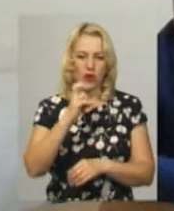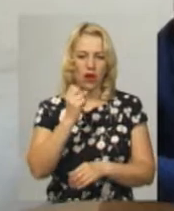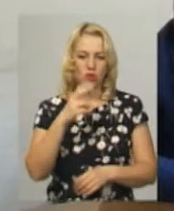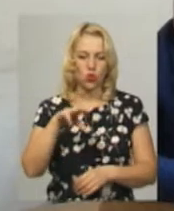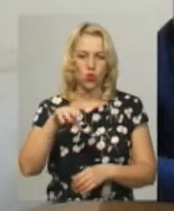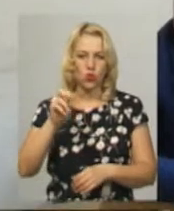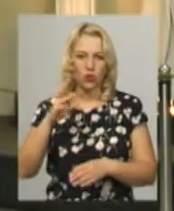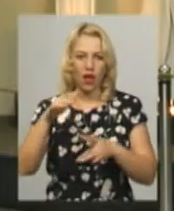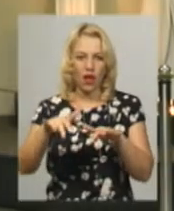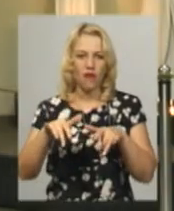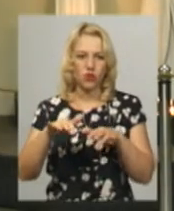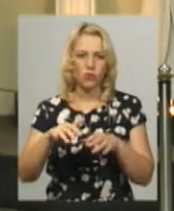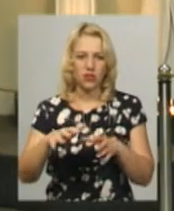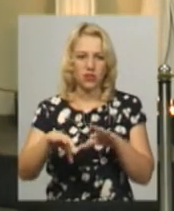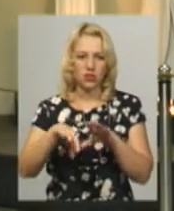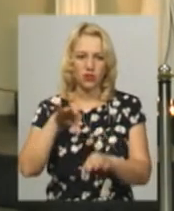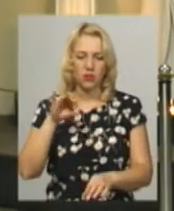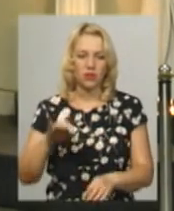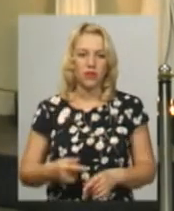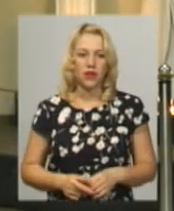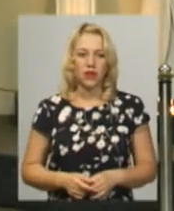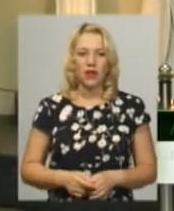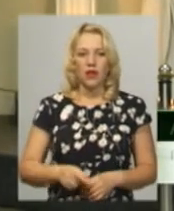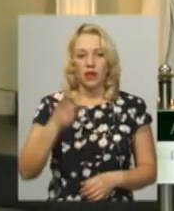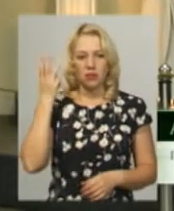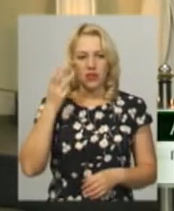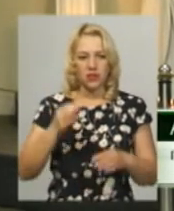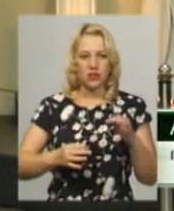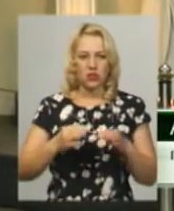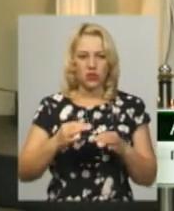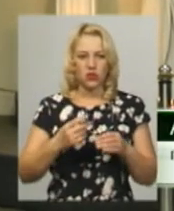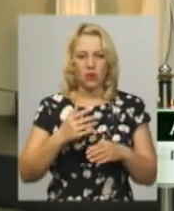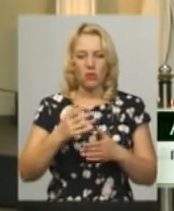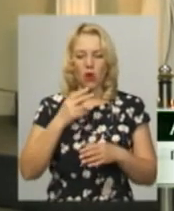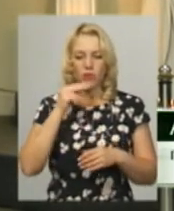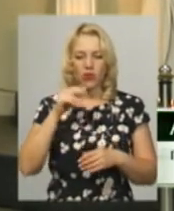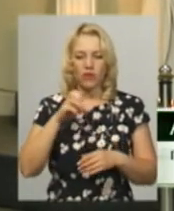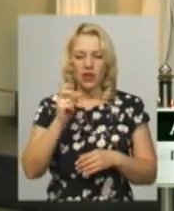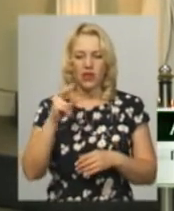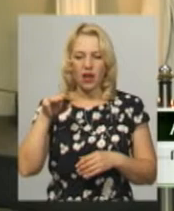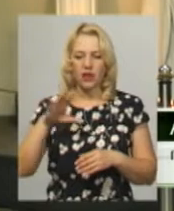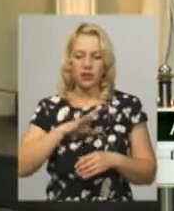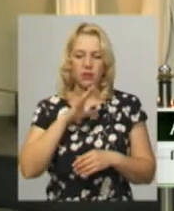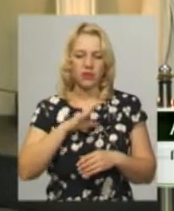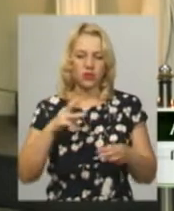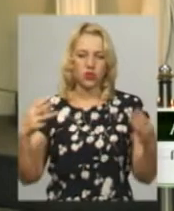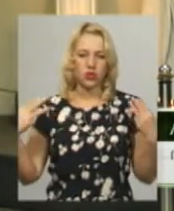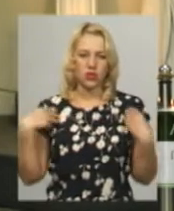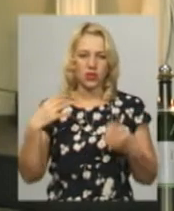система. Сьогодні на Хмельницькому міськрайонному суду наїшов винувальний акт по відношенню колишнього очільника